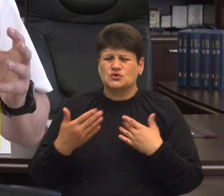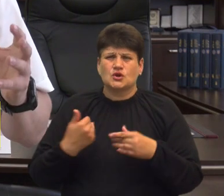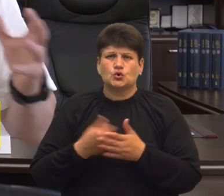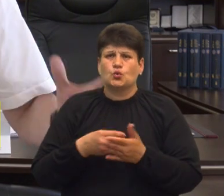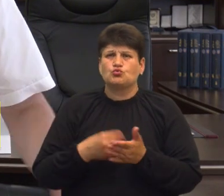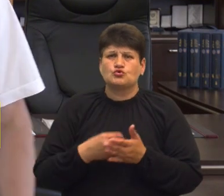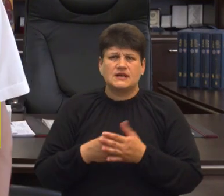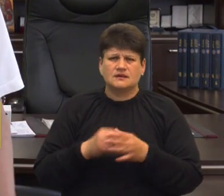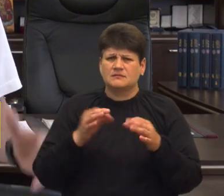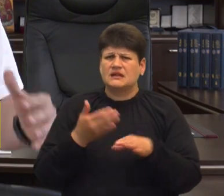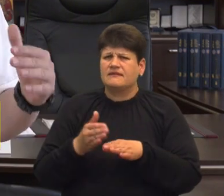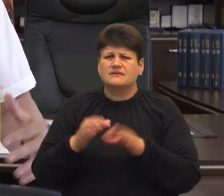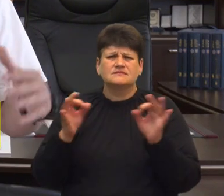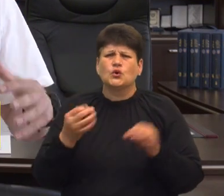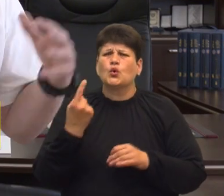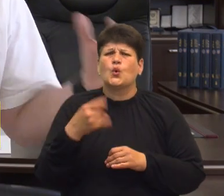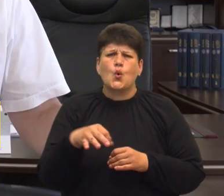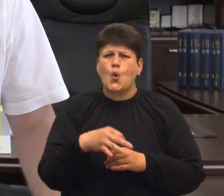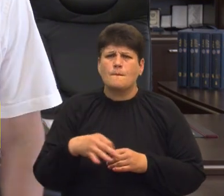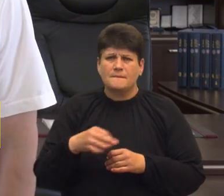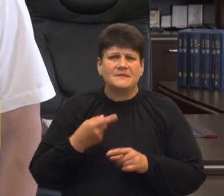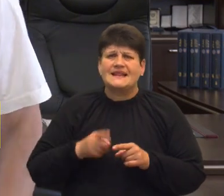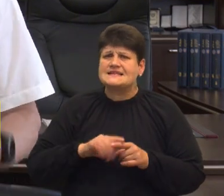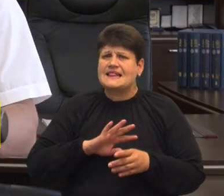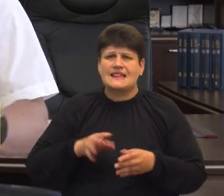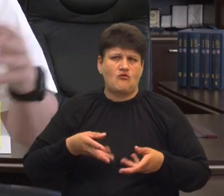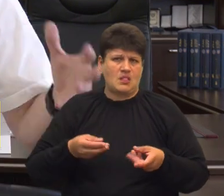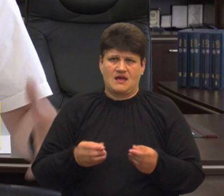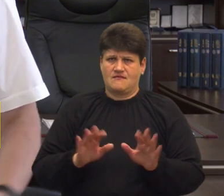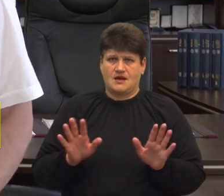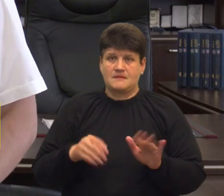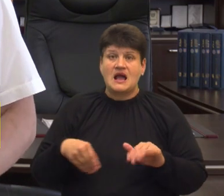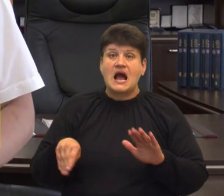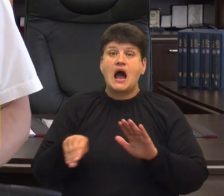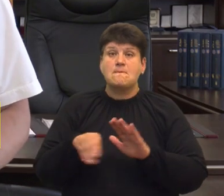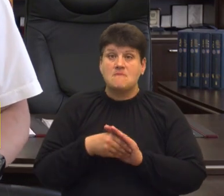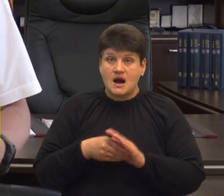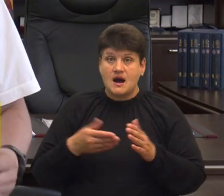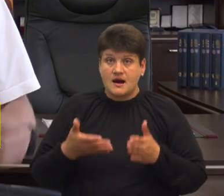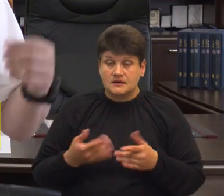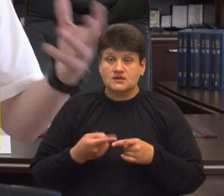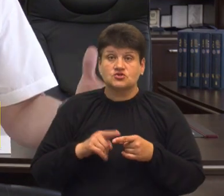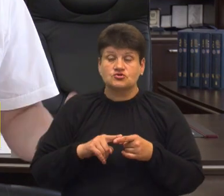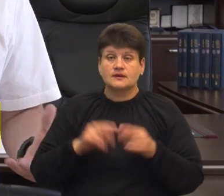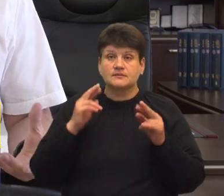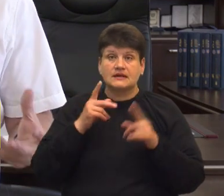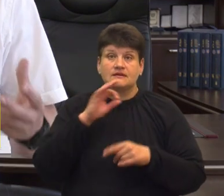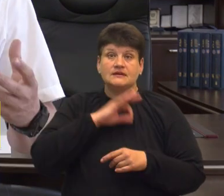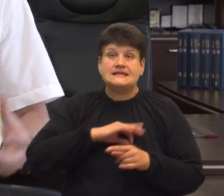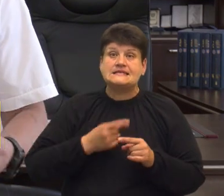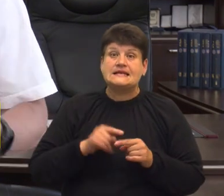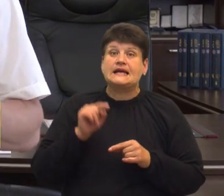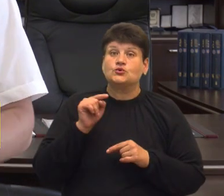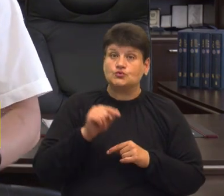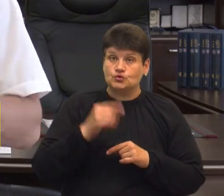Дякую за перегляд! Хабар, так зване, неправомірна вигода – це в тому вигляду, якщо